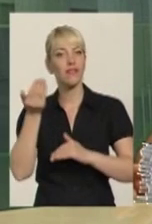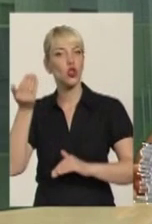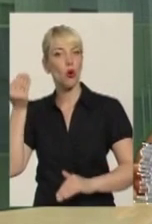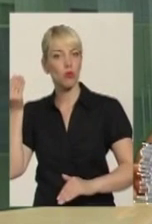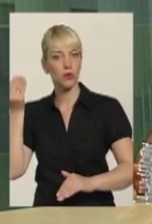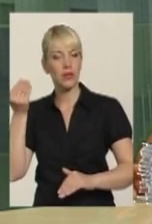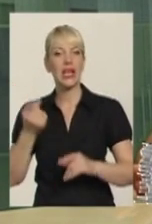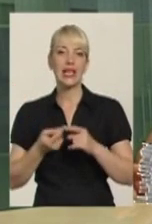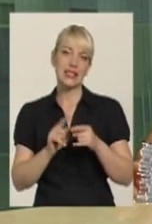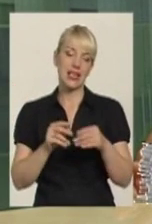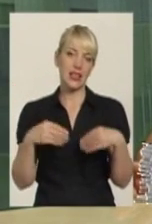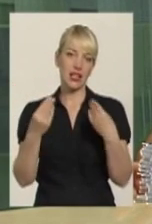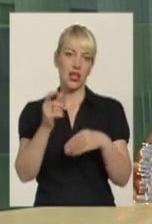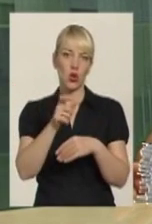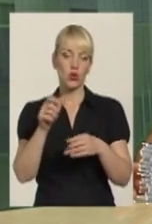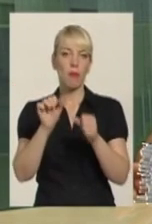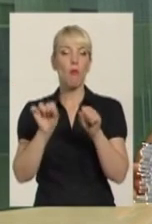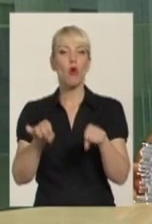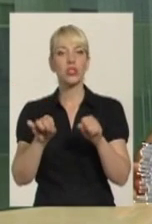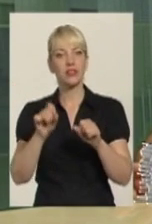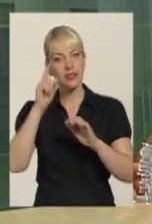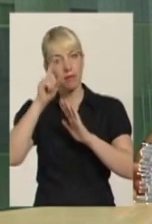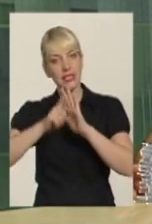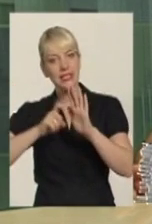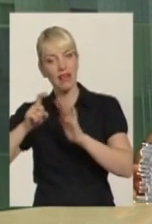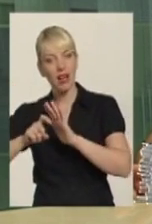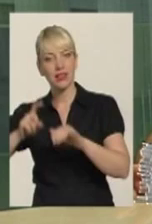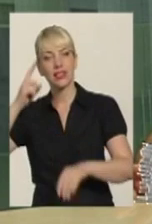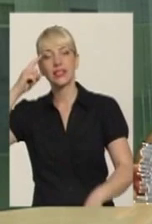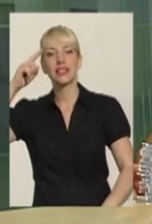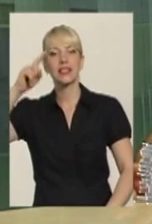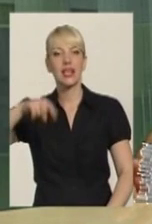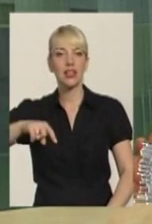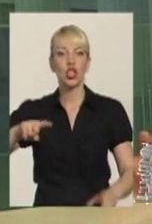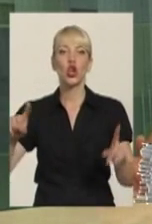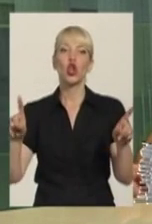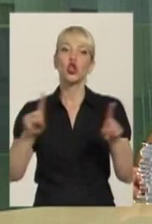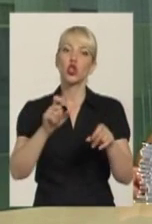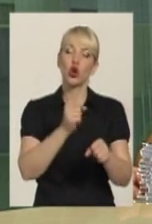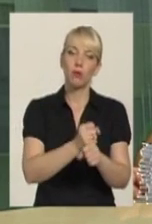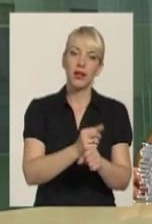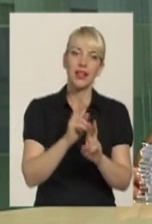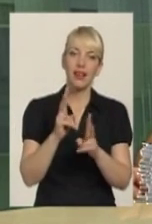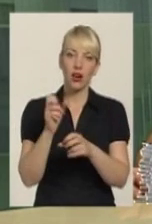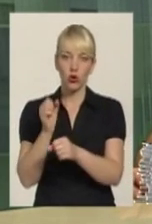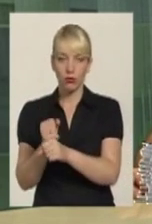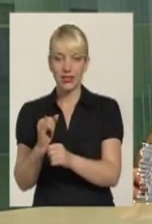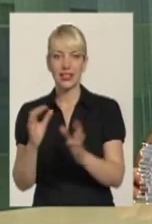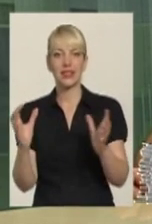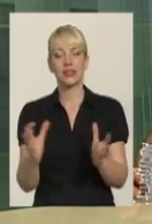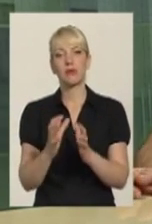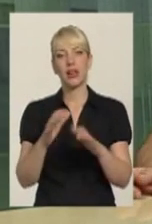вони робились. І це дає людям можливість познавати, знати, що робити і як робити, і зберігати громаду. І це дуже